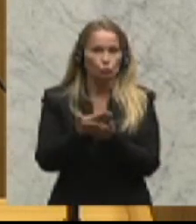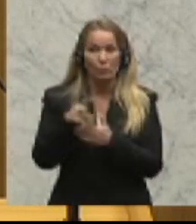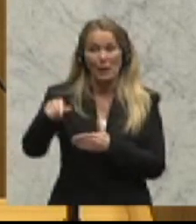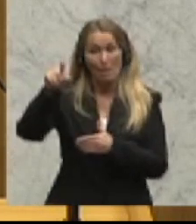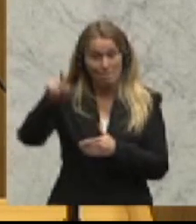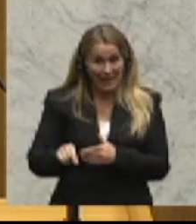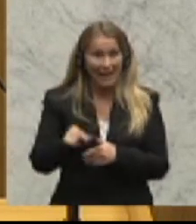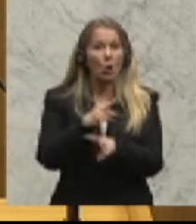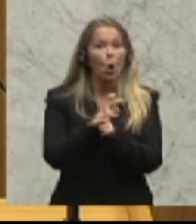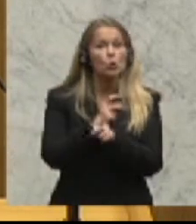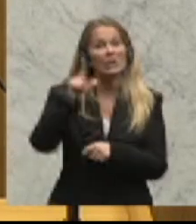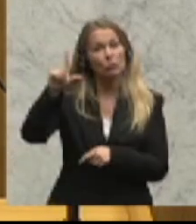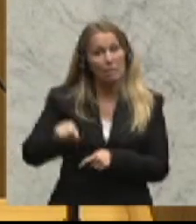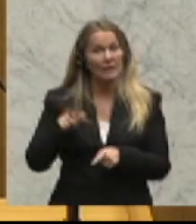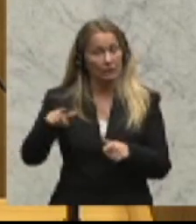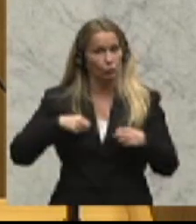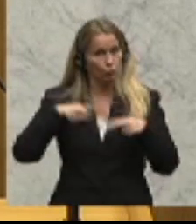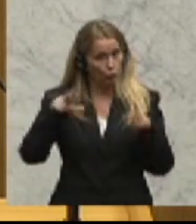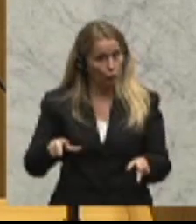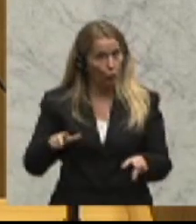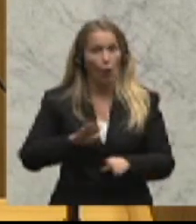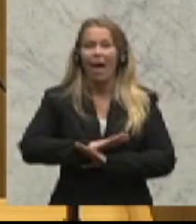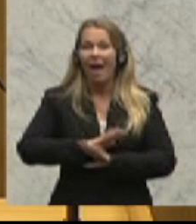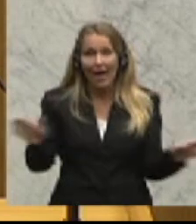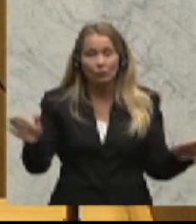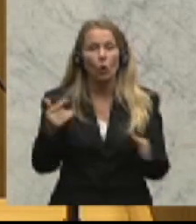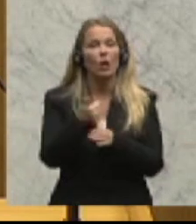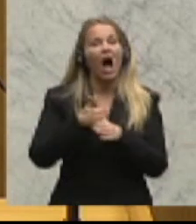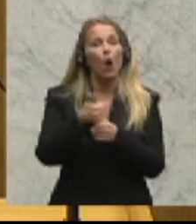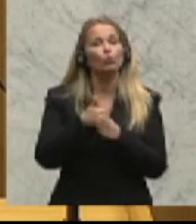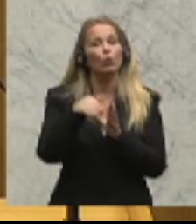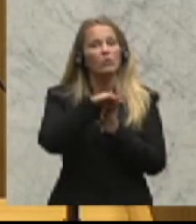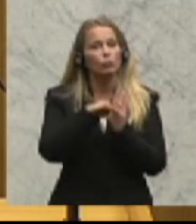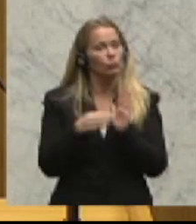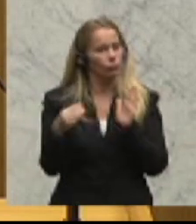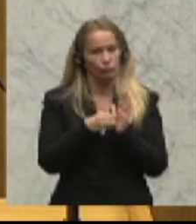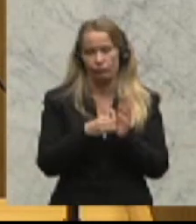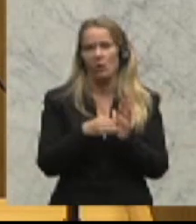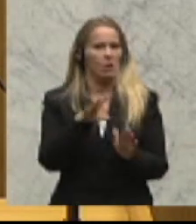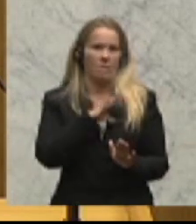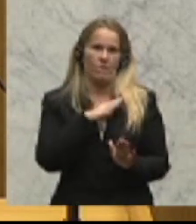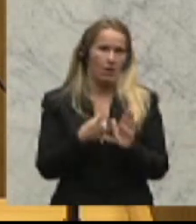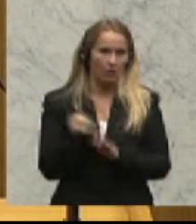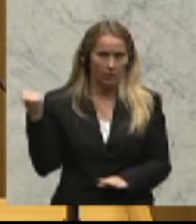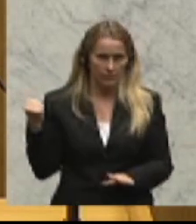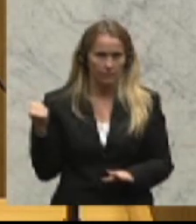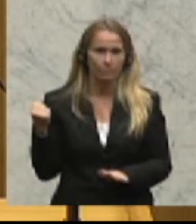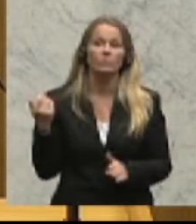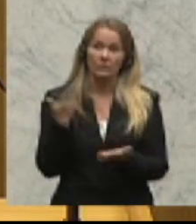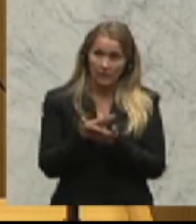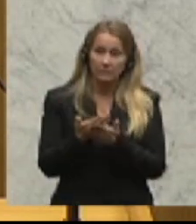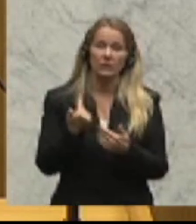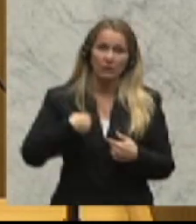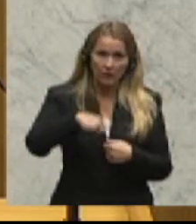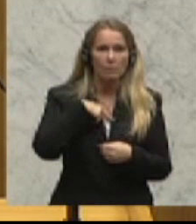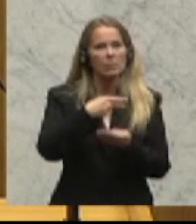österreichische Minderheit in Südtirol, endgültig das Autonomiestatut in dieser Form gefährdet wäre. Ich bringe deshalb im